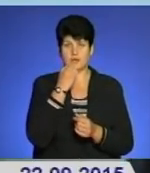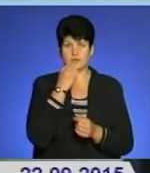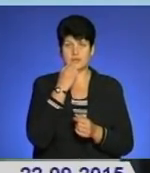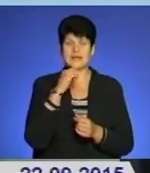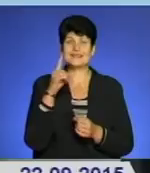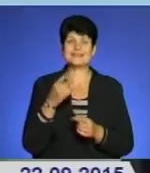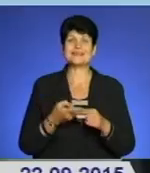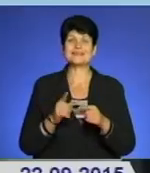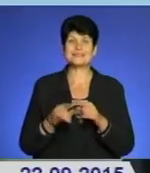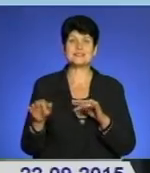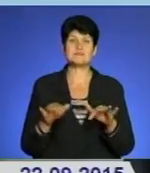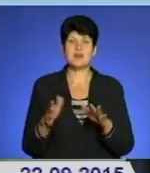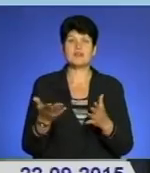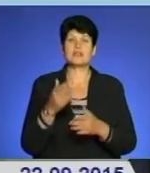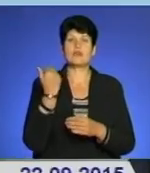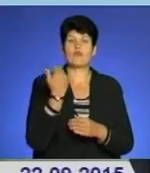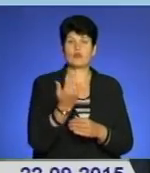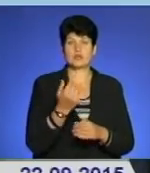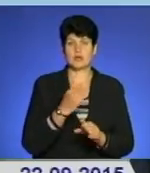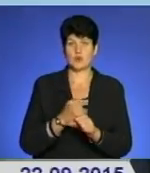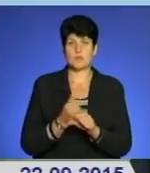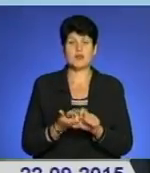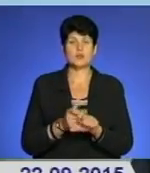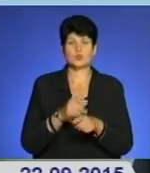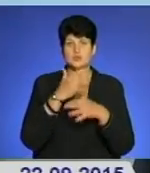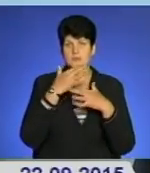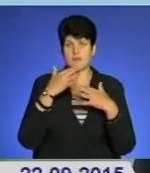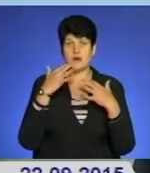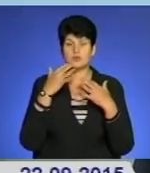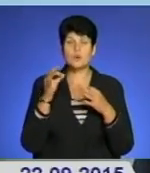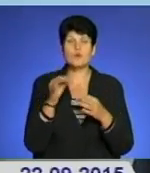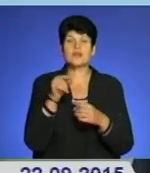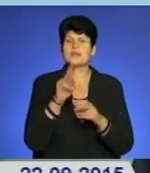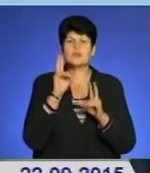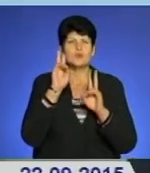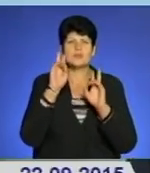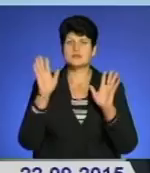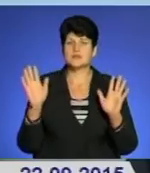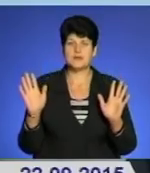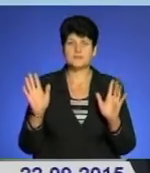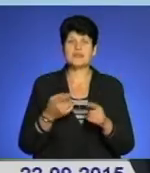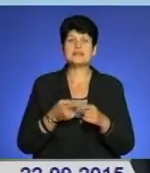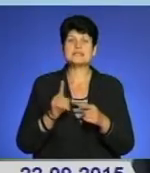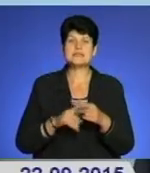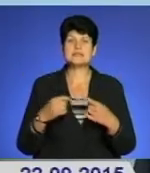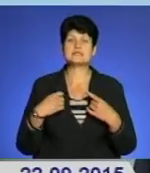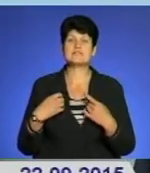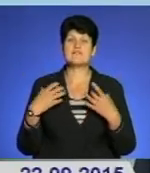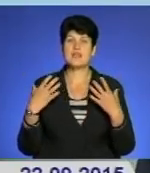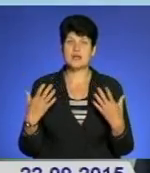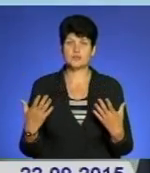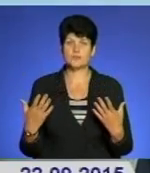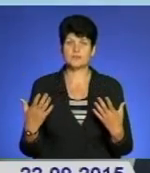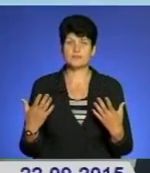ці справи, які вони роблять, дуже-дуже багато, про яких ніхто не знає. Це свято, в якій